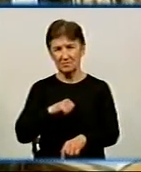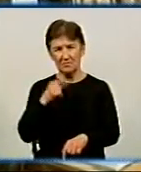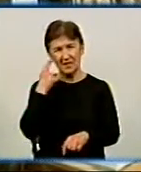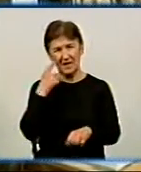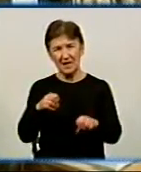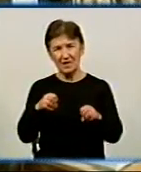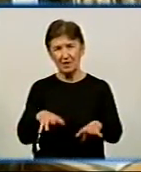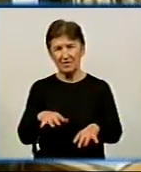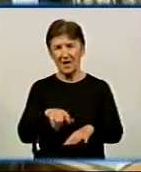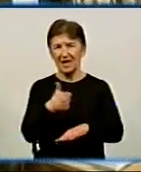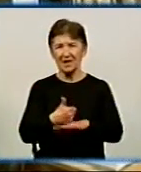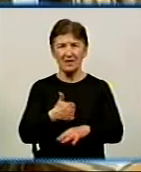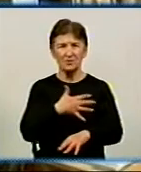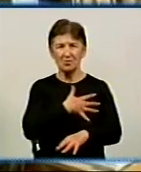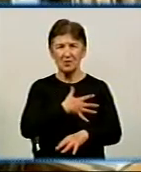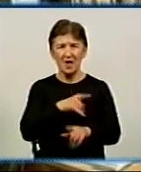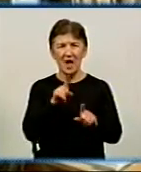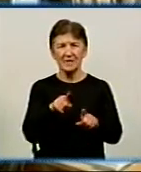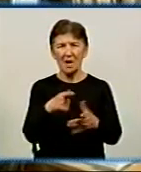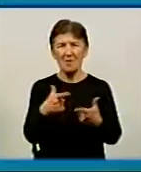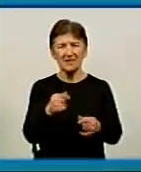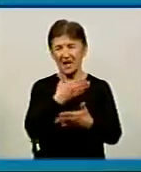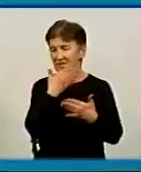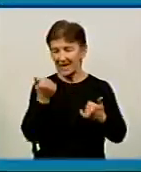Саме головне – любов. Тому що, де немає любви, там Бога немає.